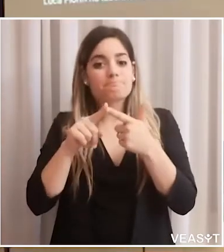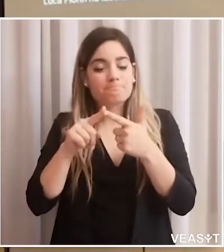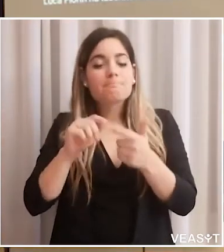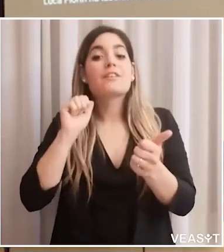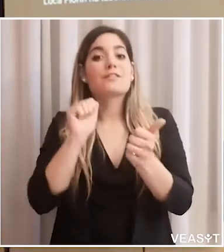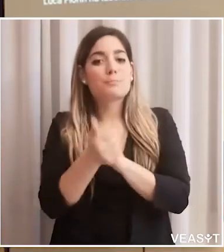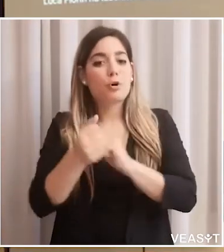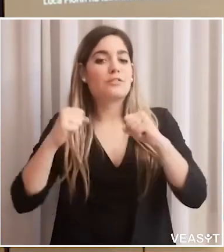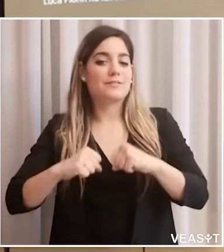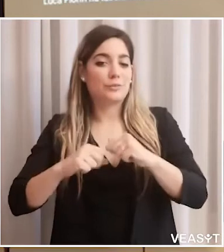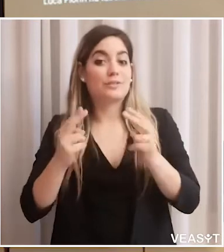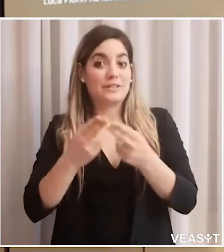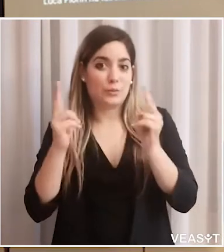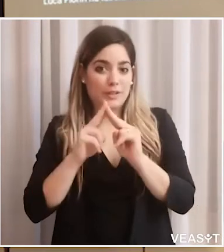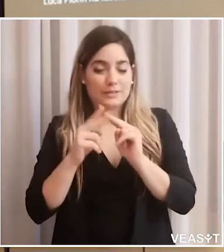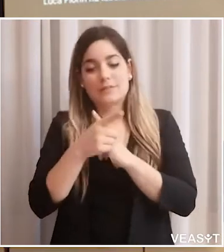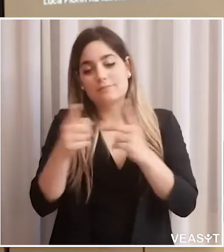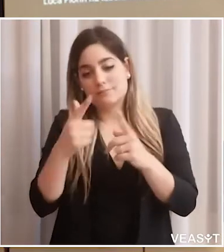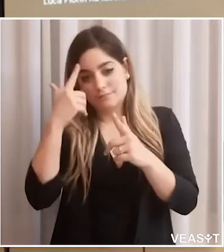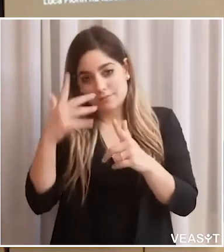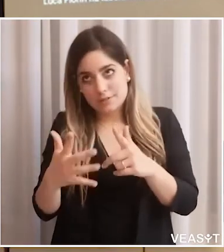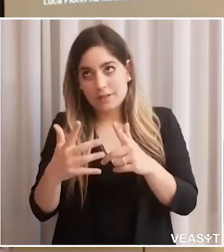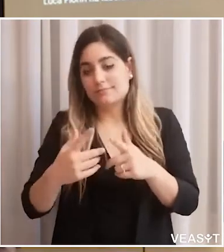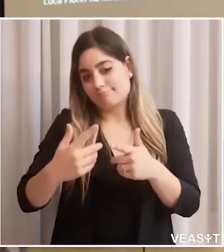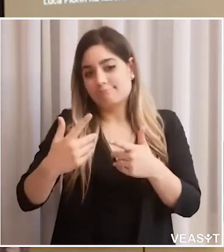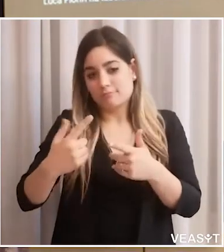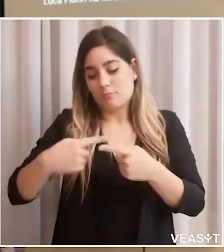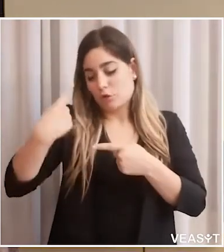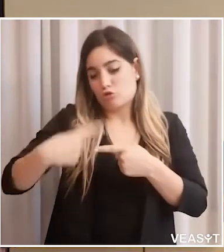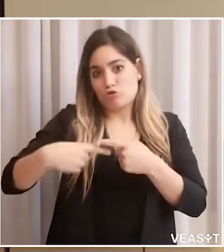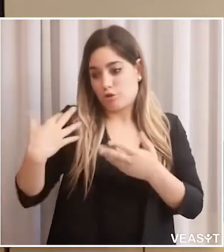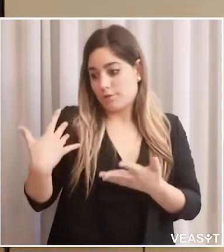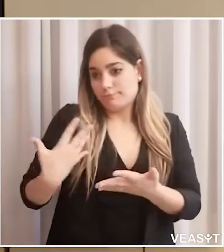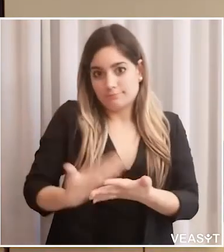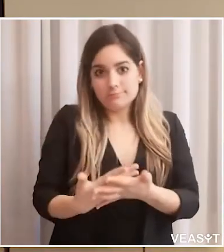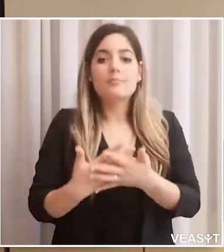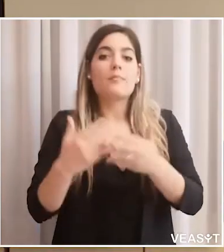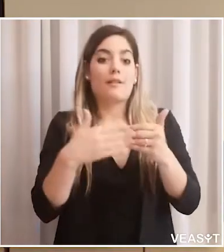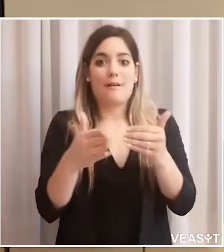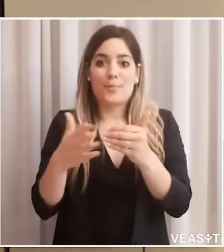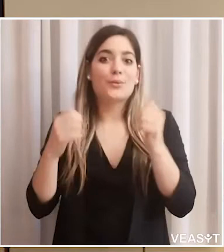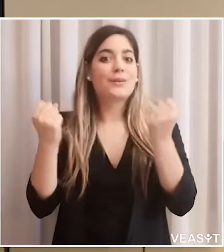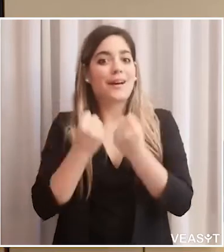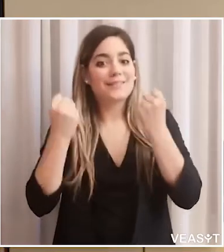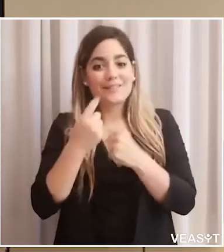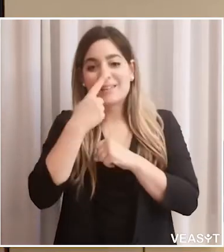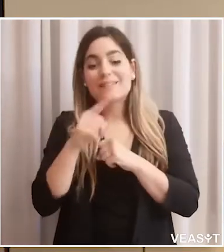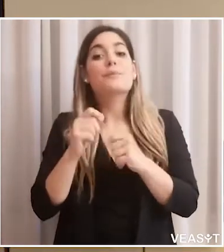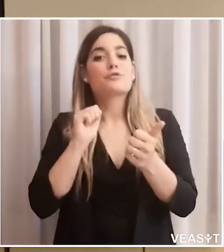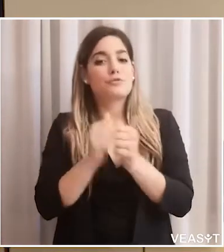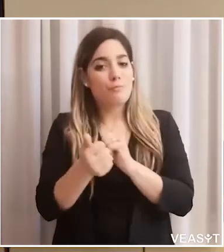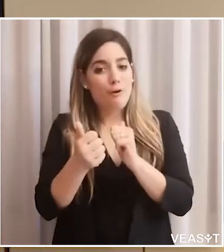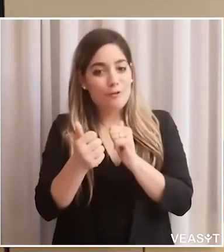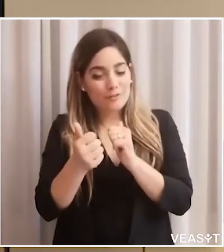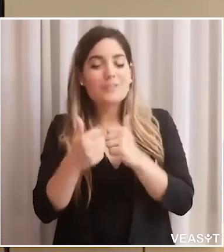Salutis che è l'ospedale di Legnago illustrerà l'argomento. Seguirà sport in salute e sicurezza, sapete quanto